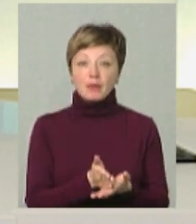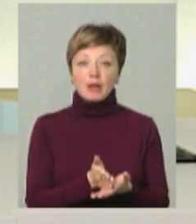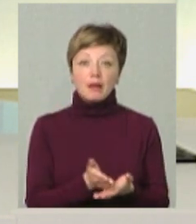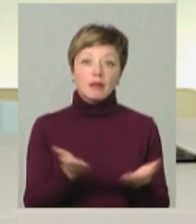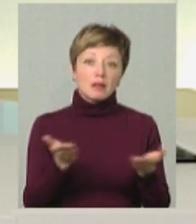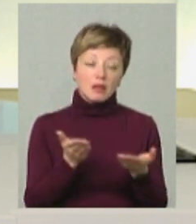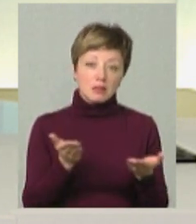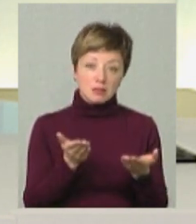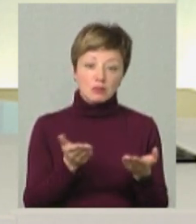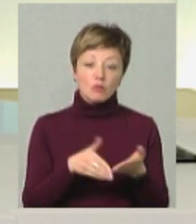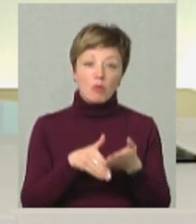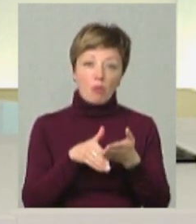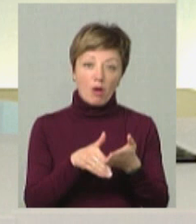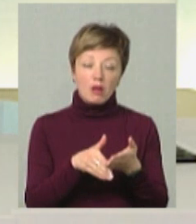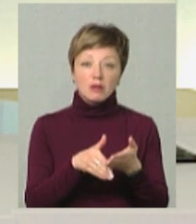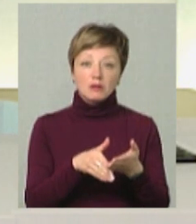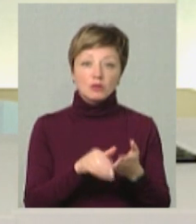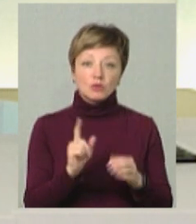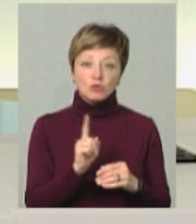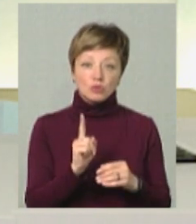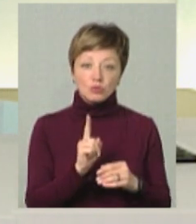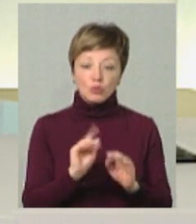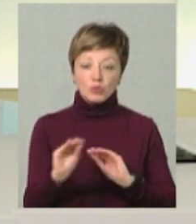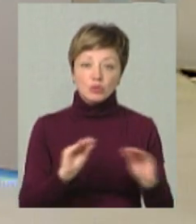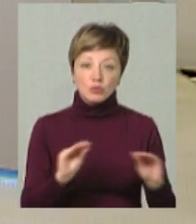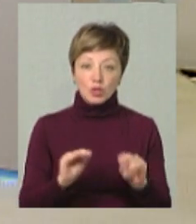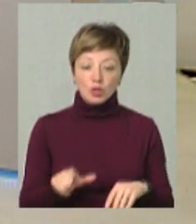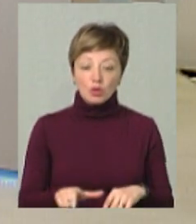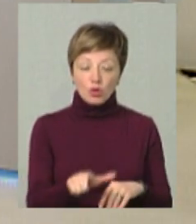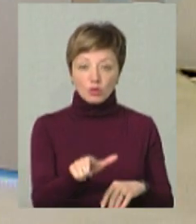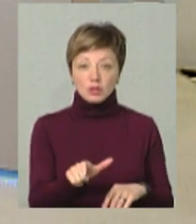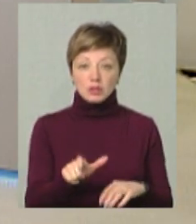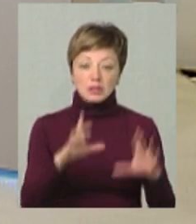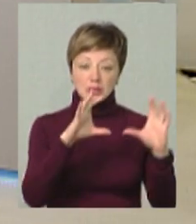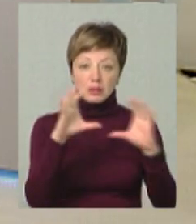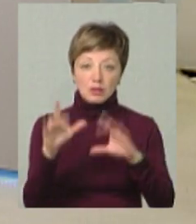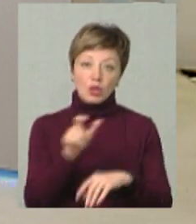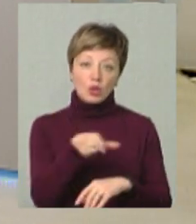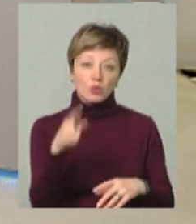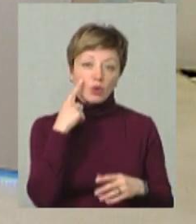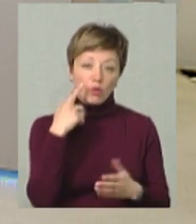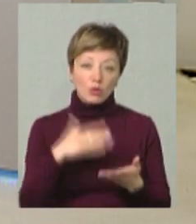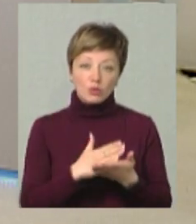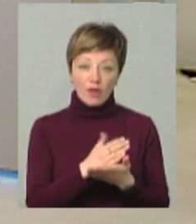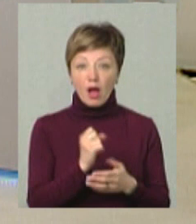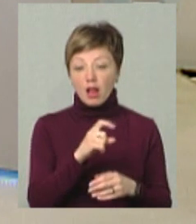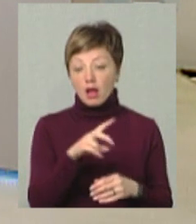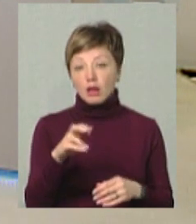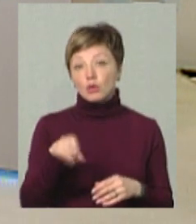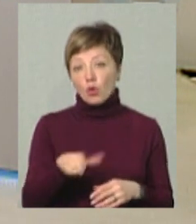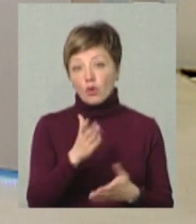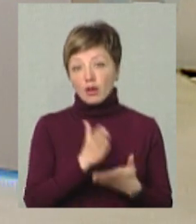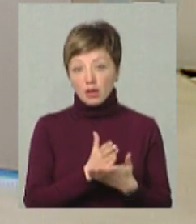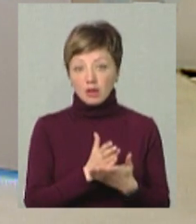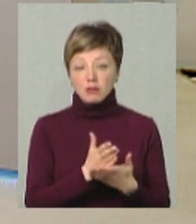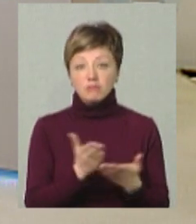суті, десь ми допомагали в тому плані, що облаштовували дорожні знаки для того, щоб люди орієнтувалися. Але дорога є дорога, і